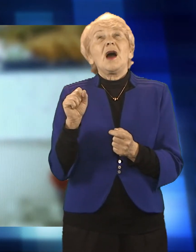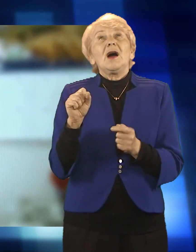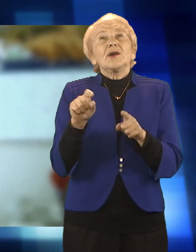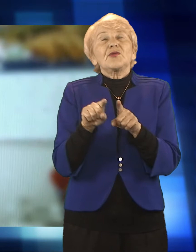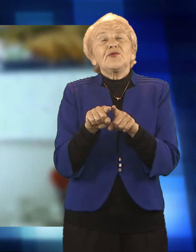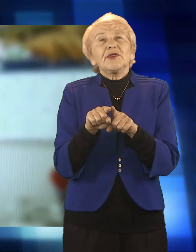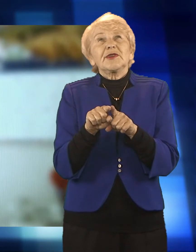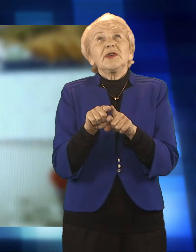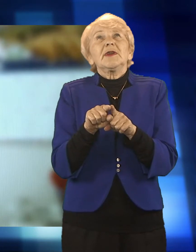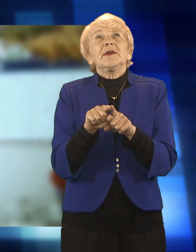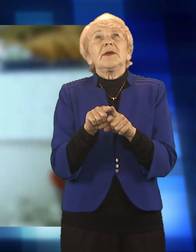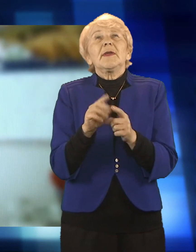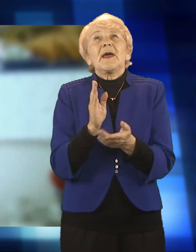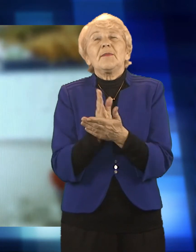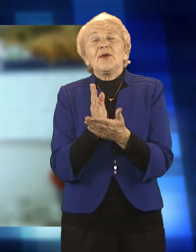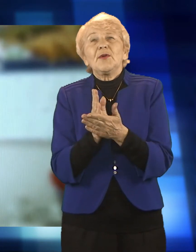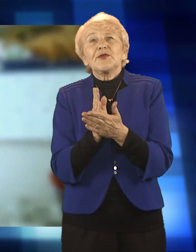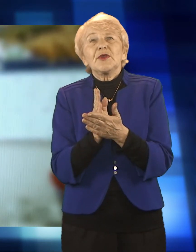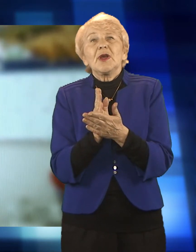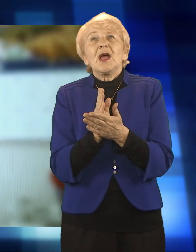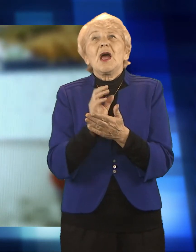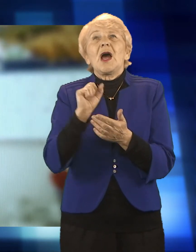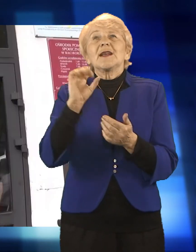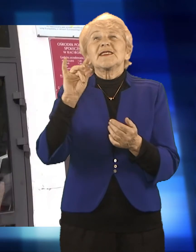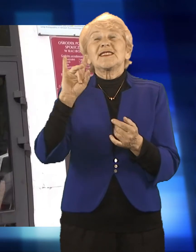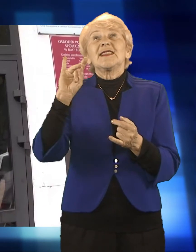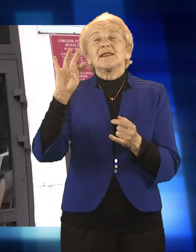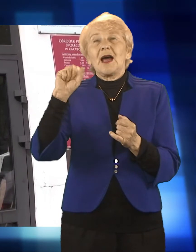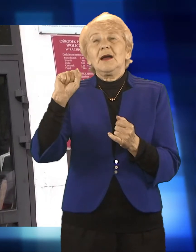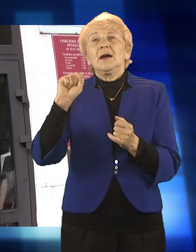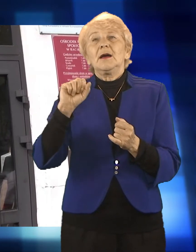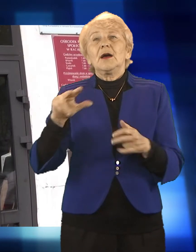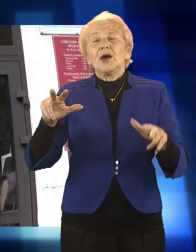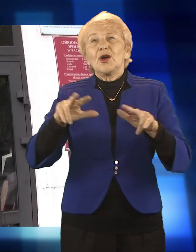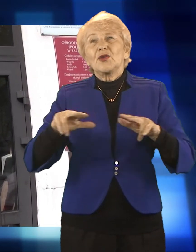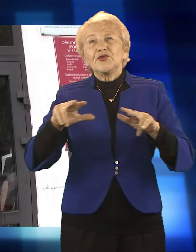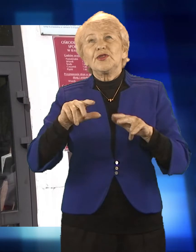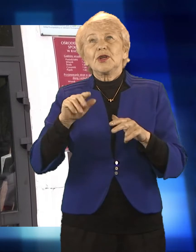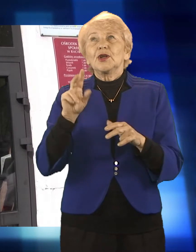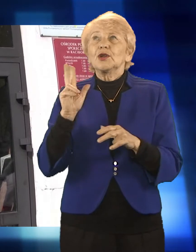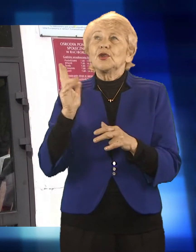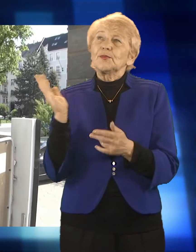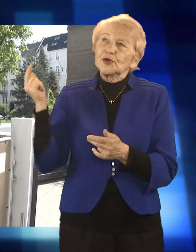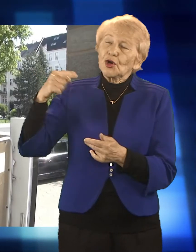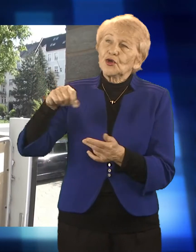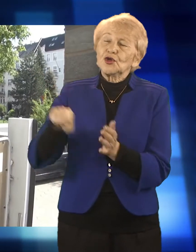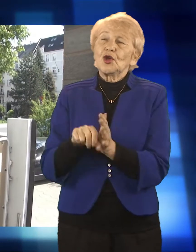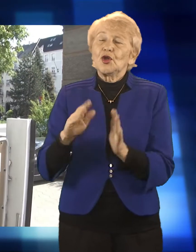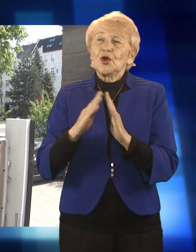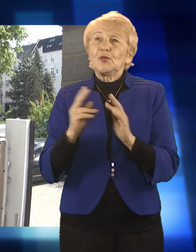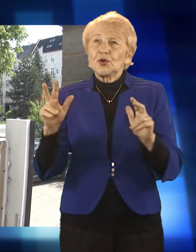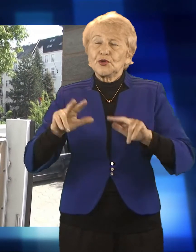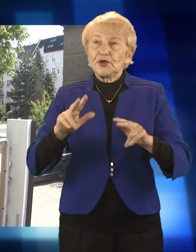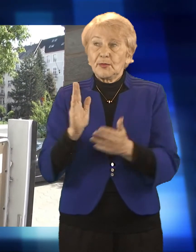czy też pracowników socjalnych w zakresie niematerialnym. Działania te niestety zostały nieco utrudnione z uwagi na